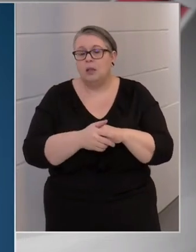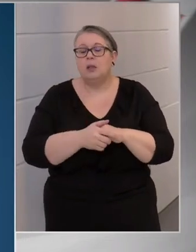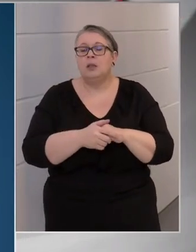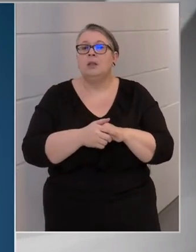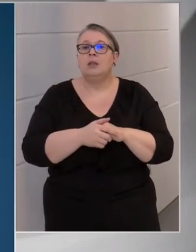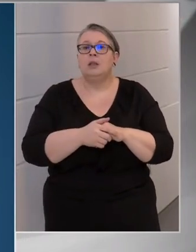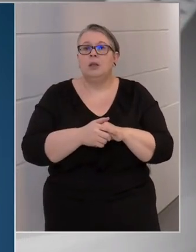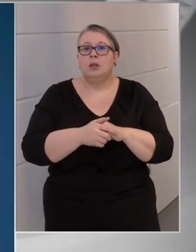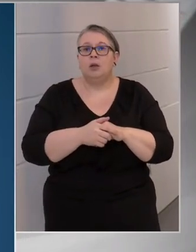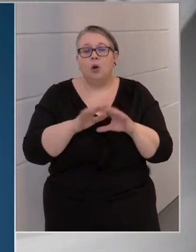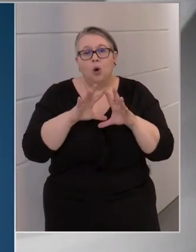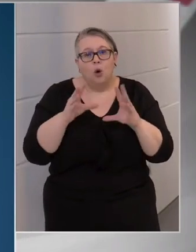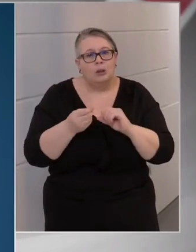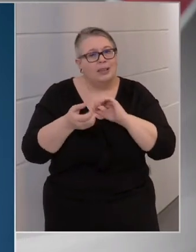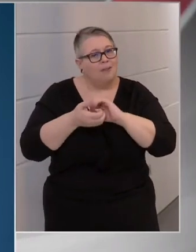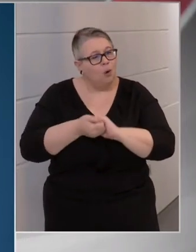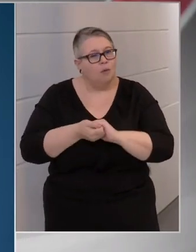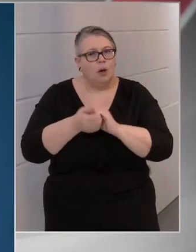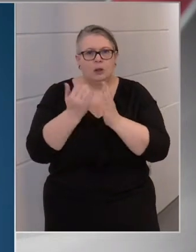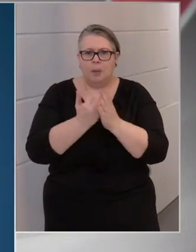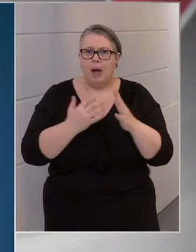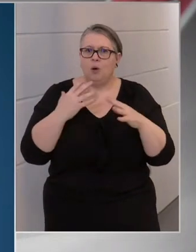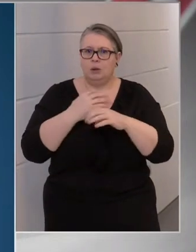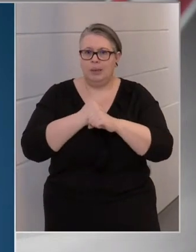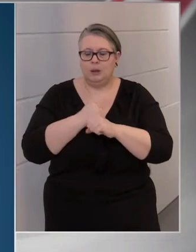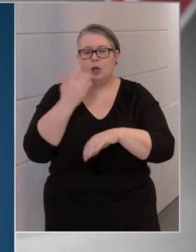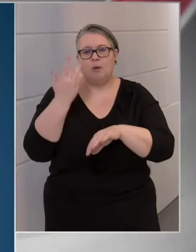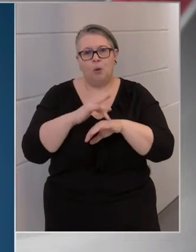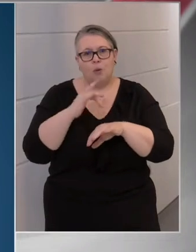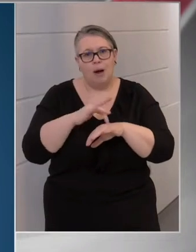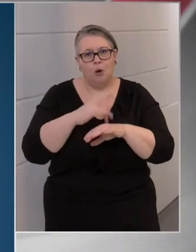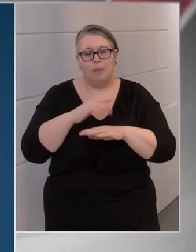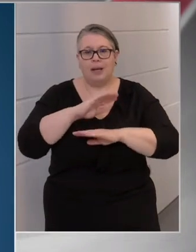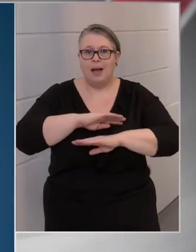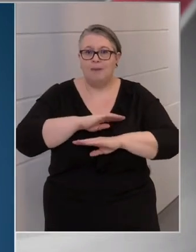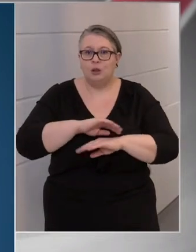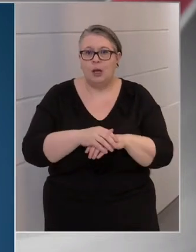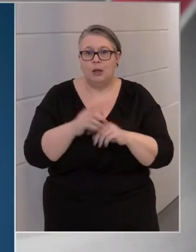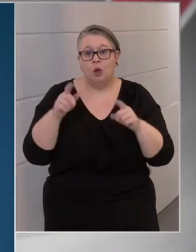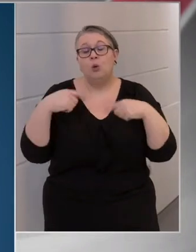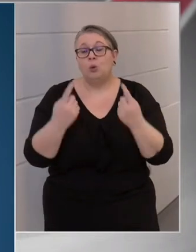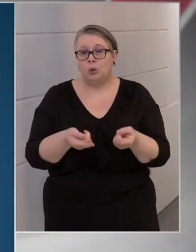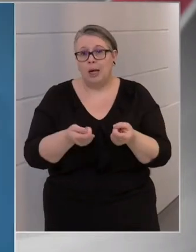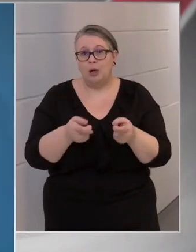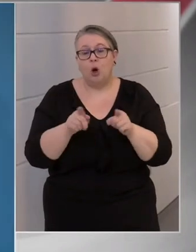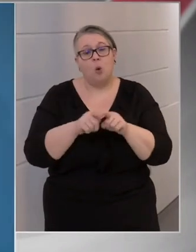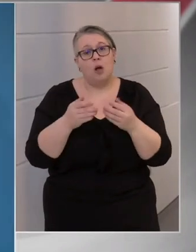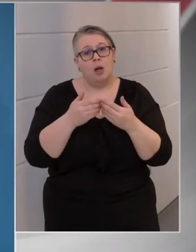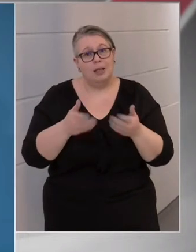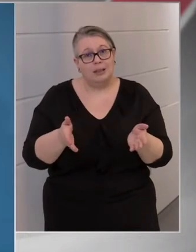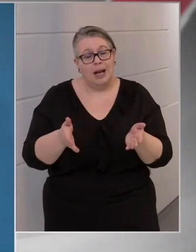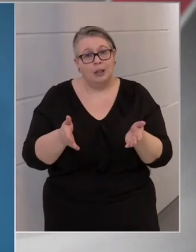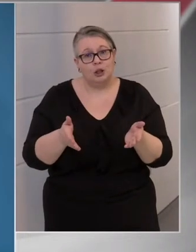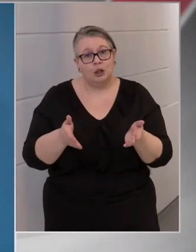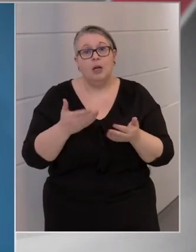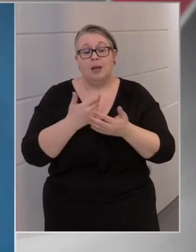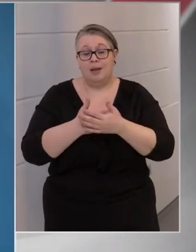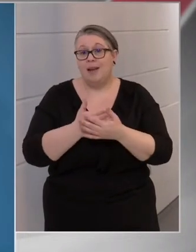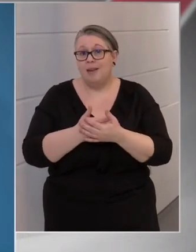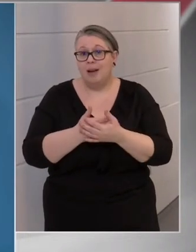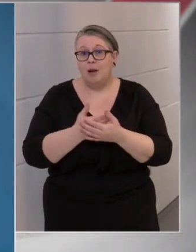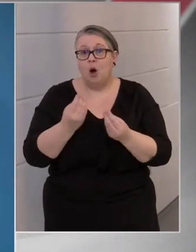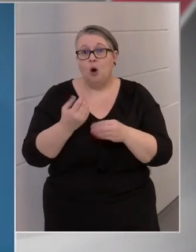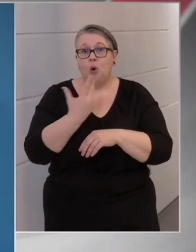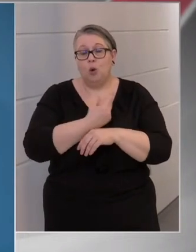azt összefogva és szabályokat betartva próbáljuk meg elviselni, és azt követően olyan nyitásra kerülhet sor,